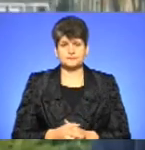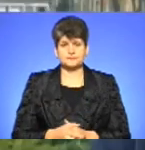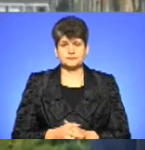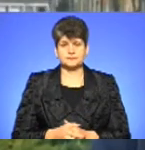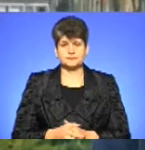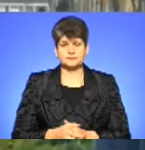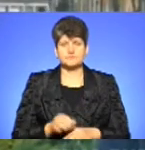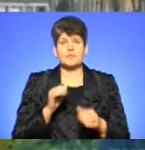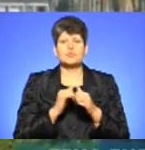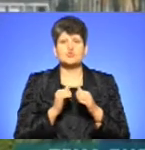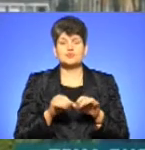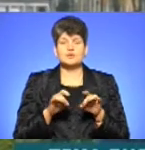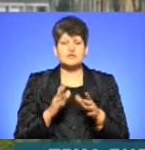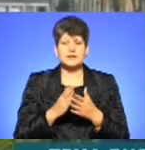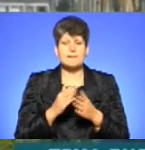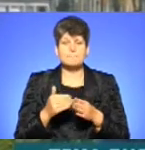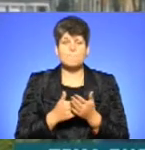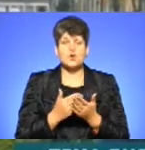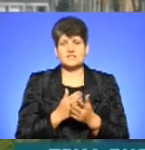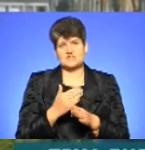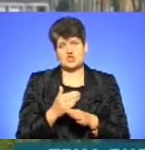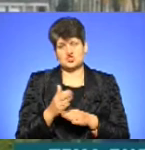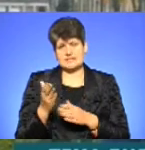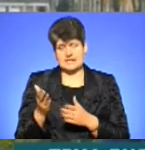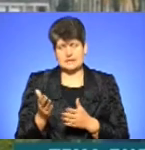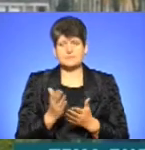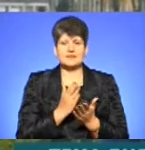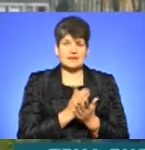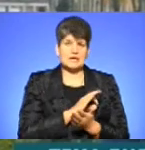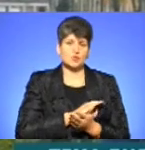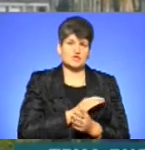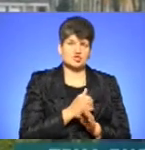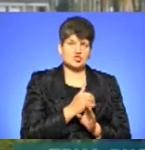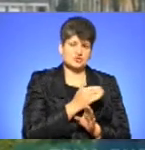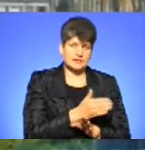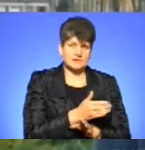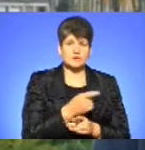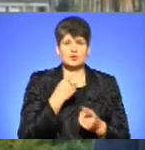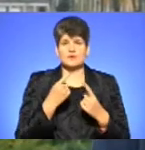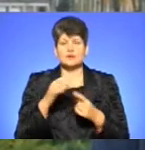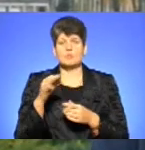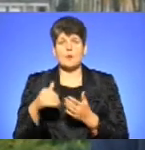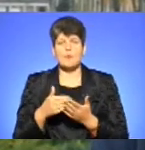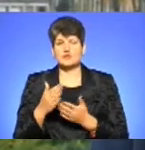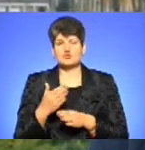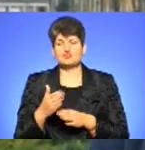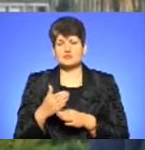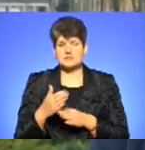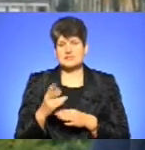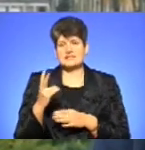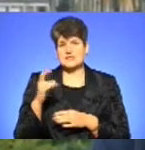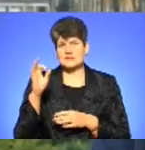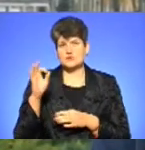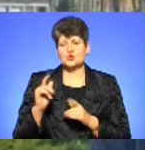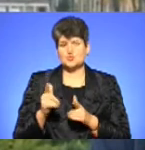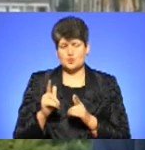В кожному рішенні є політична частина, є юридична частина. Якщо говорити про політичну частину, я на 200%